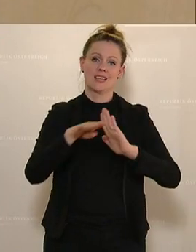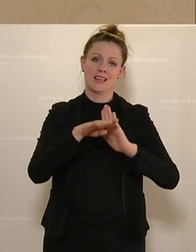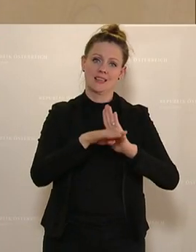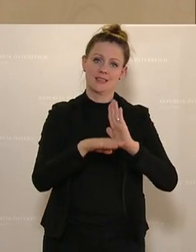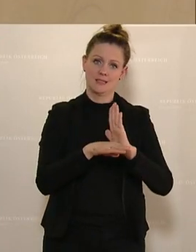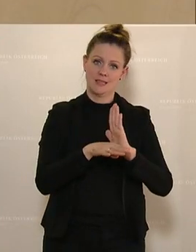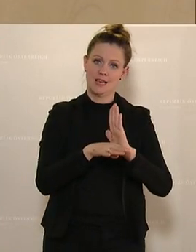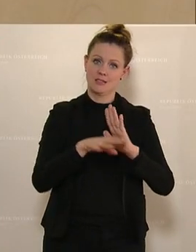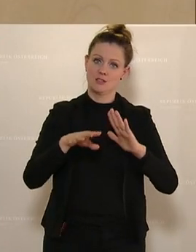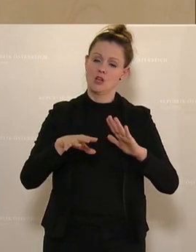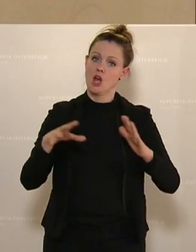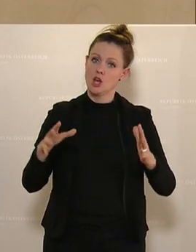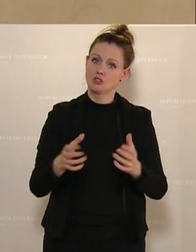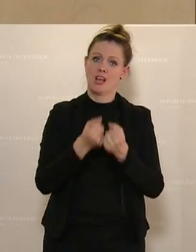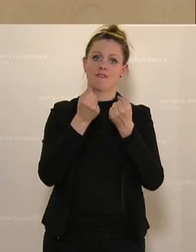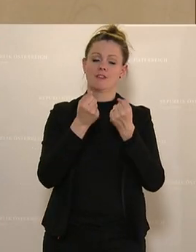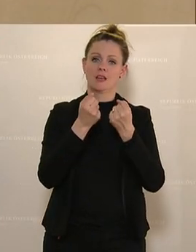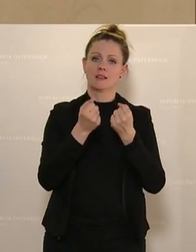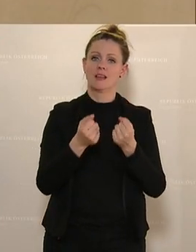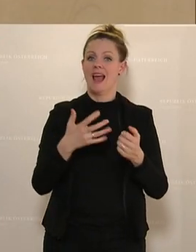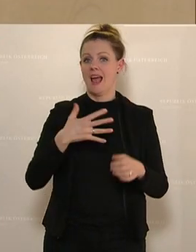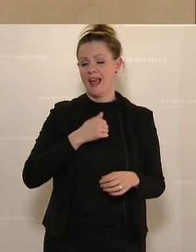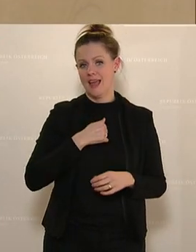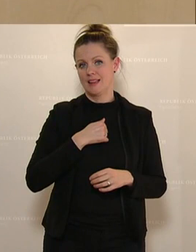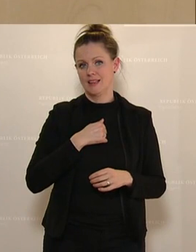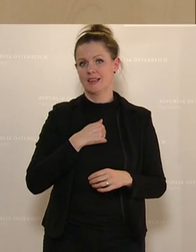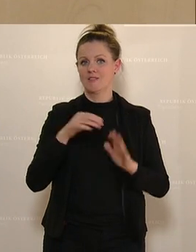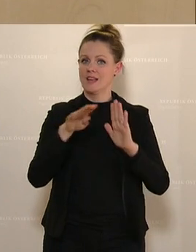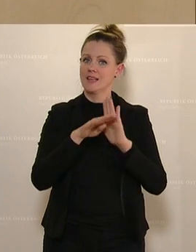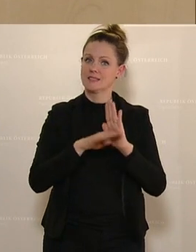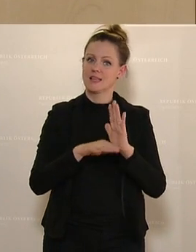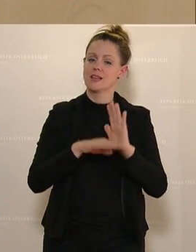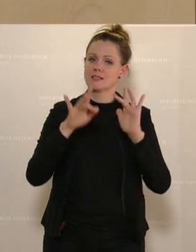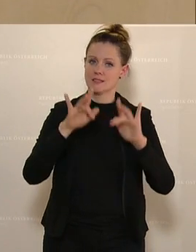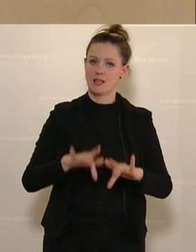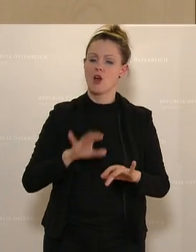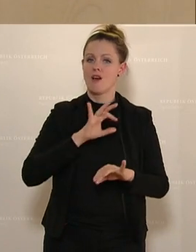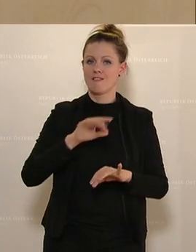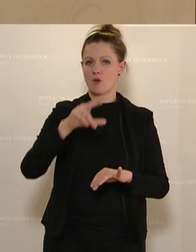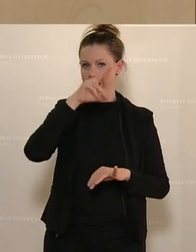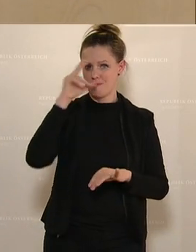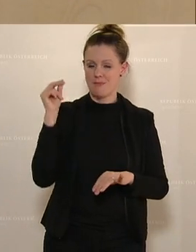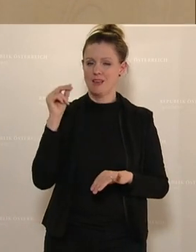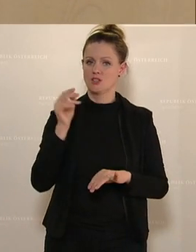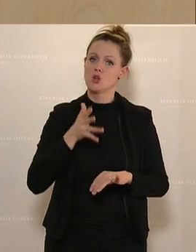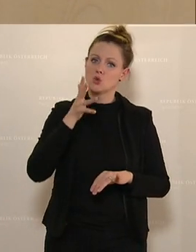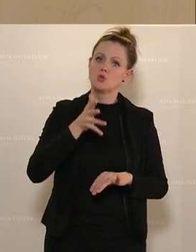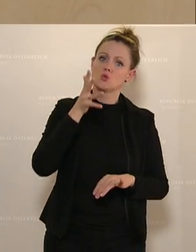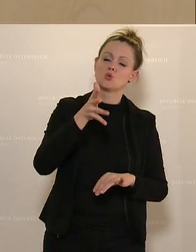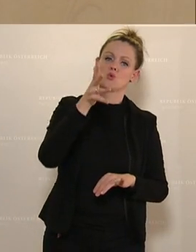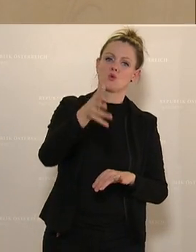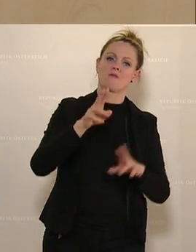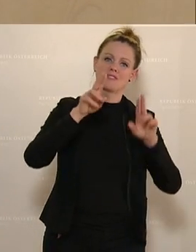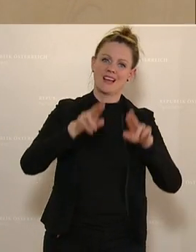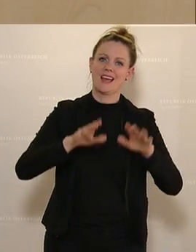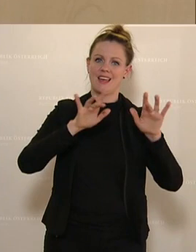zu schaffen, damit wir endlich wieder ein Gesetz bekommen, dass die Menschen auch hinkünftig ein